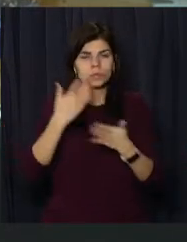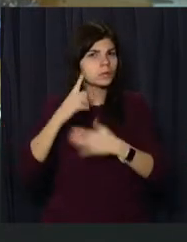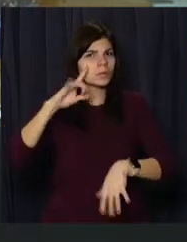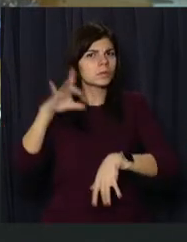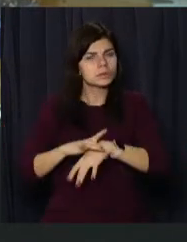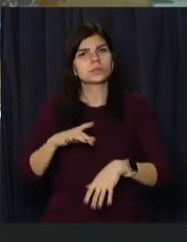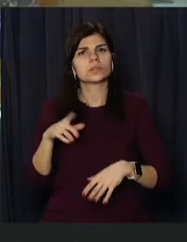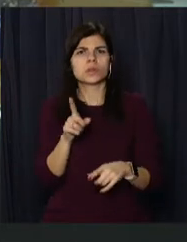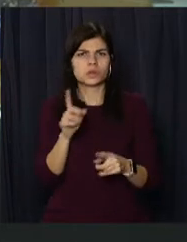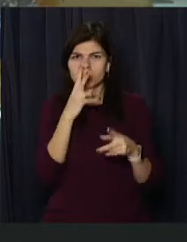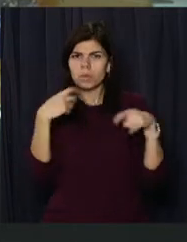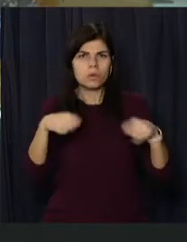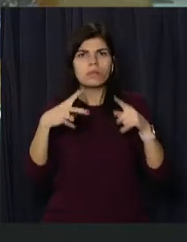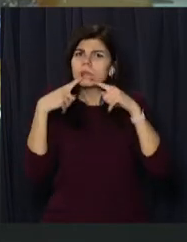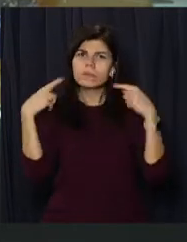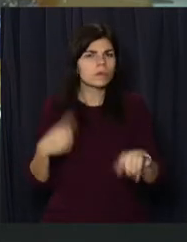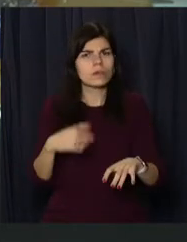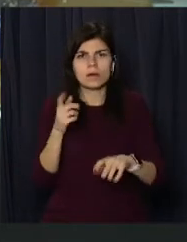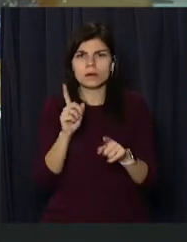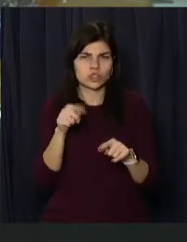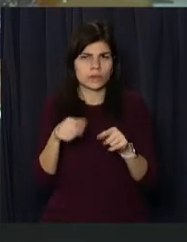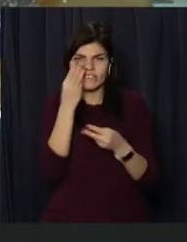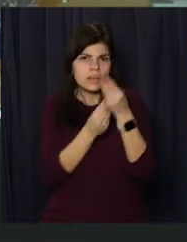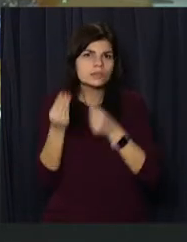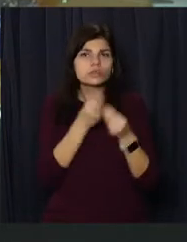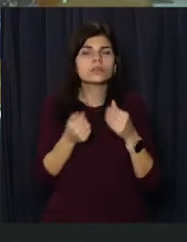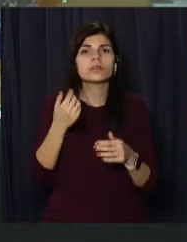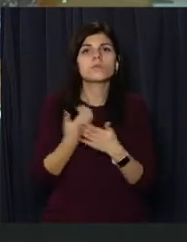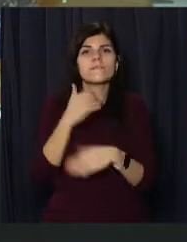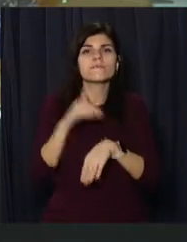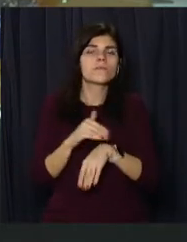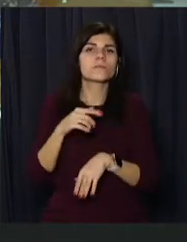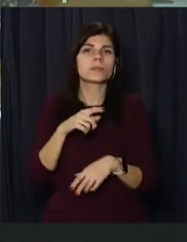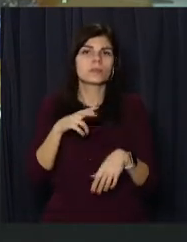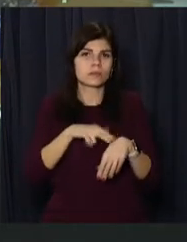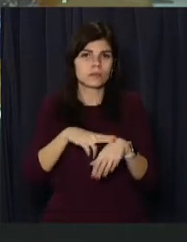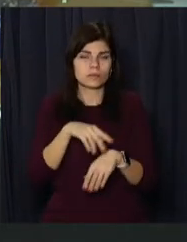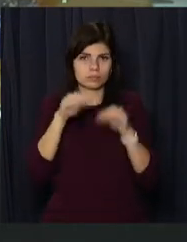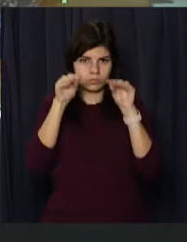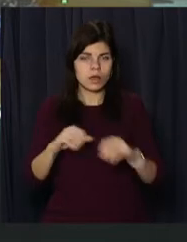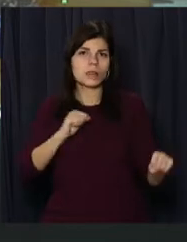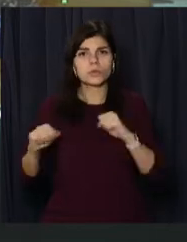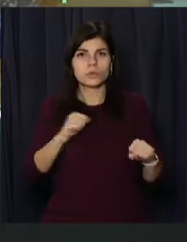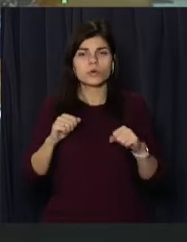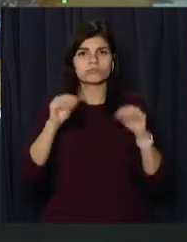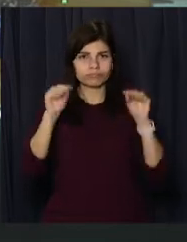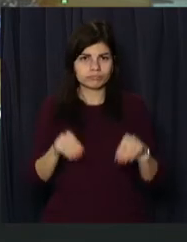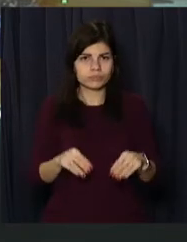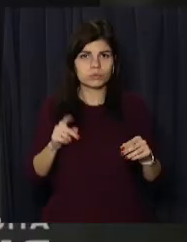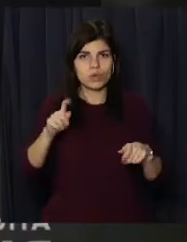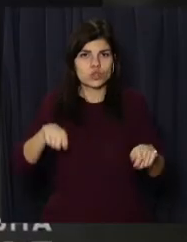підакцизну продукцію на майже 130 тисяч гривень. За даними фактами, правоохоронці склали адміністративні протоколи.